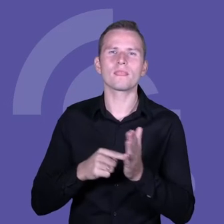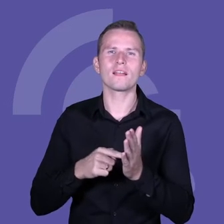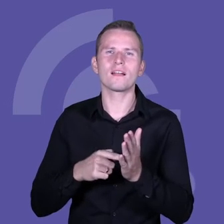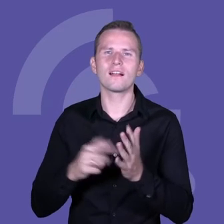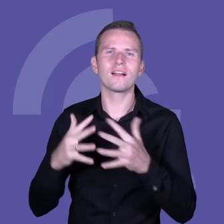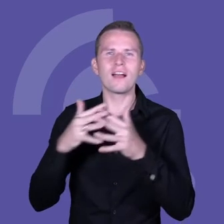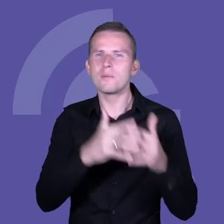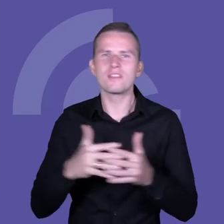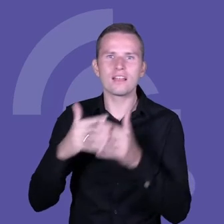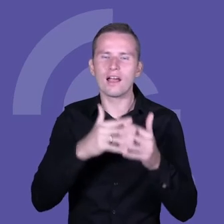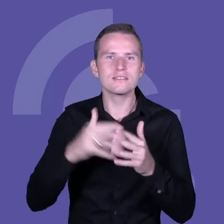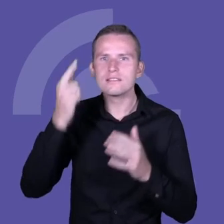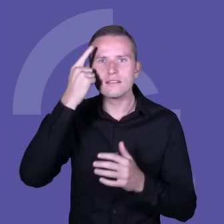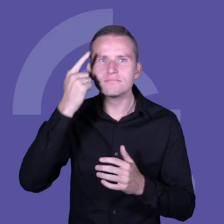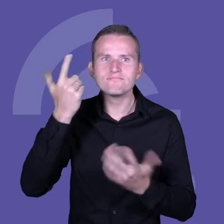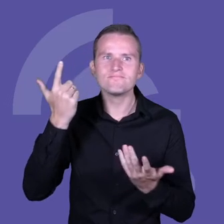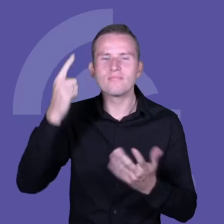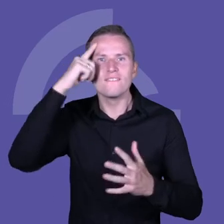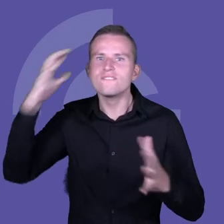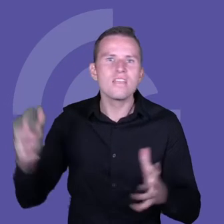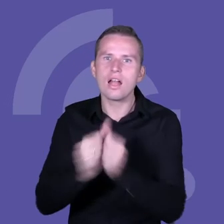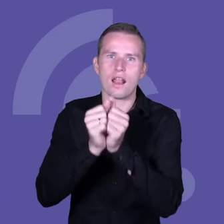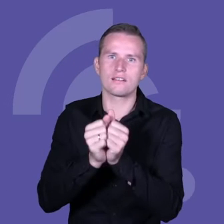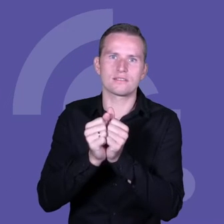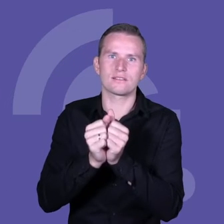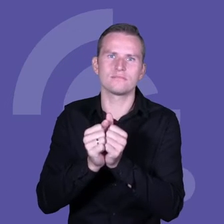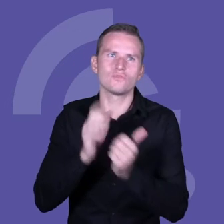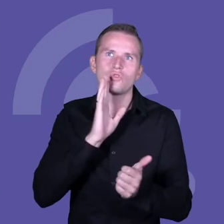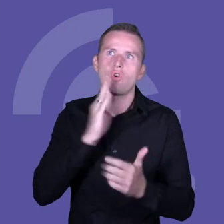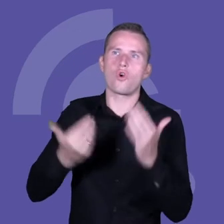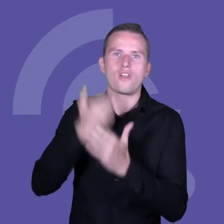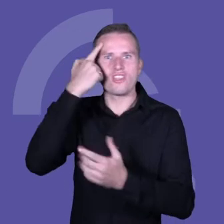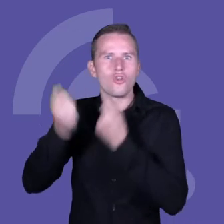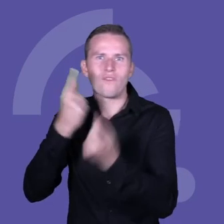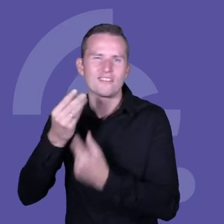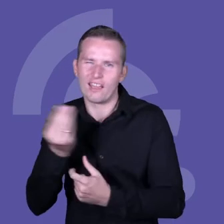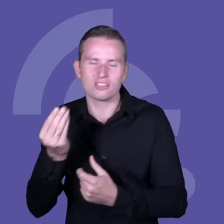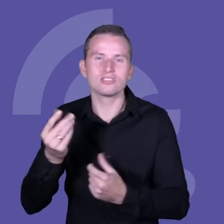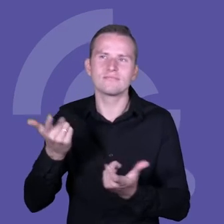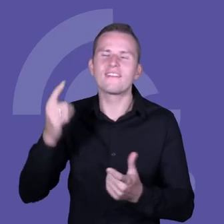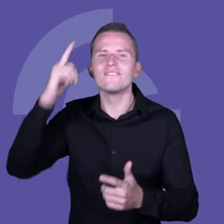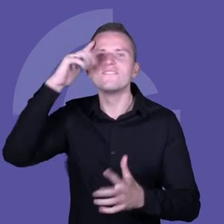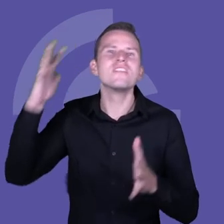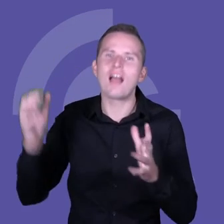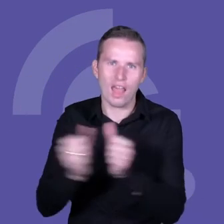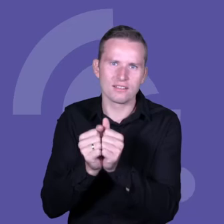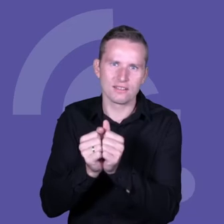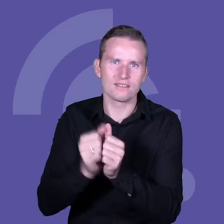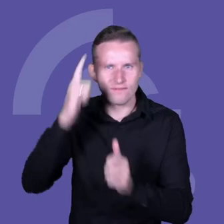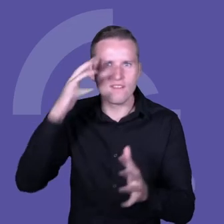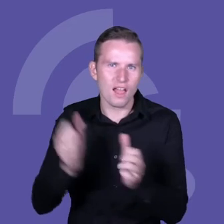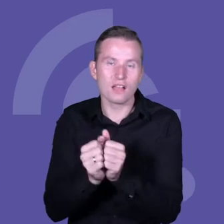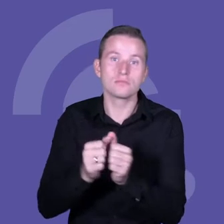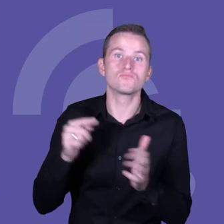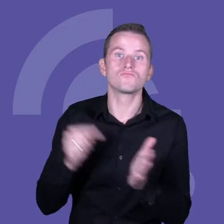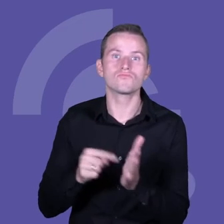wynalazek, mówię już wynalazek, chociaż w sumie jeszcze nie innowacja, bo komercyjnie nie jest dostępna, ale wysiłek wielu,